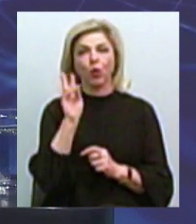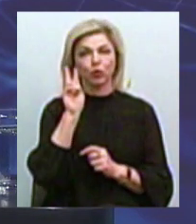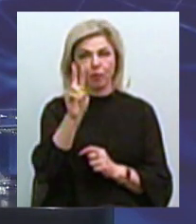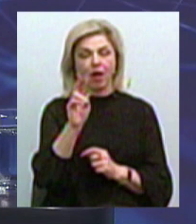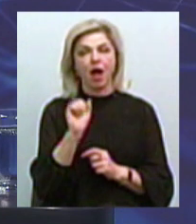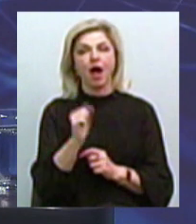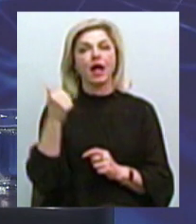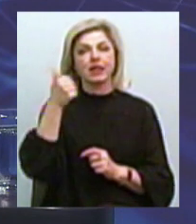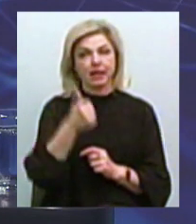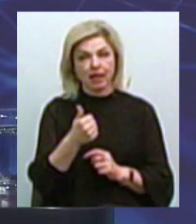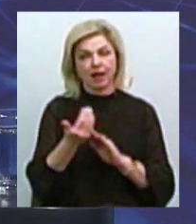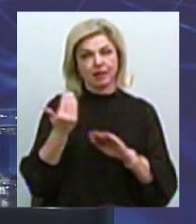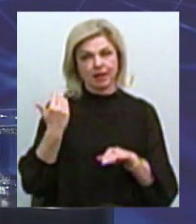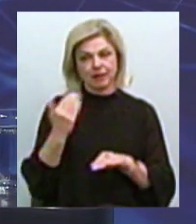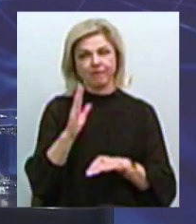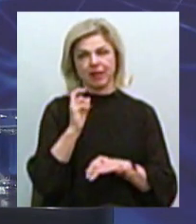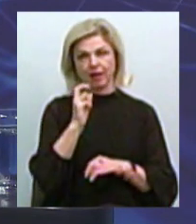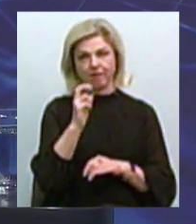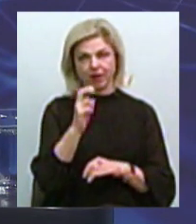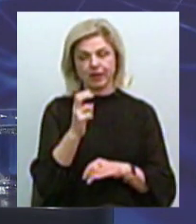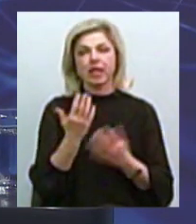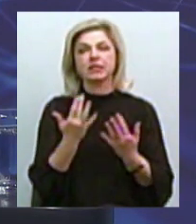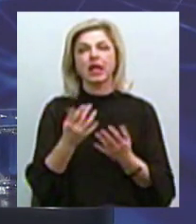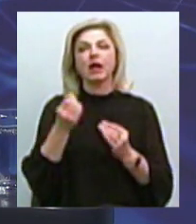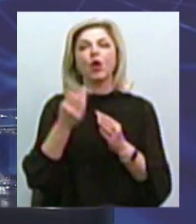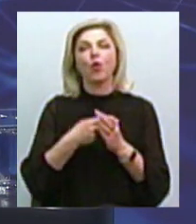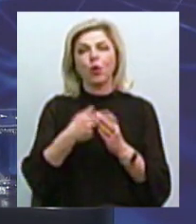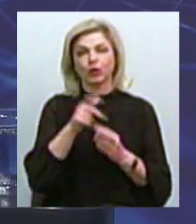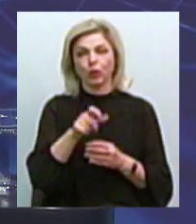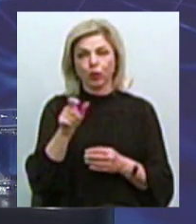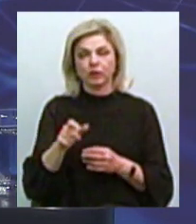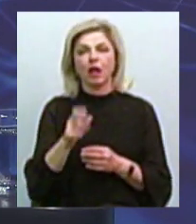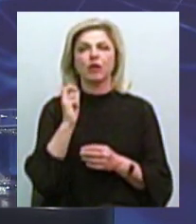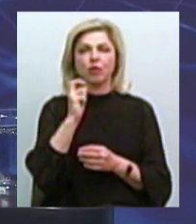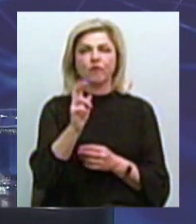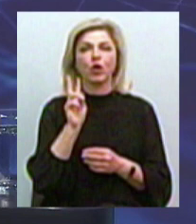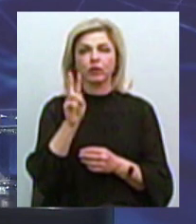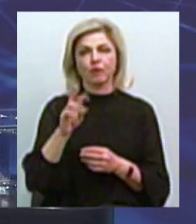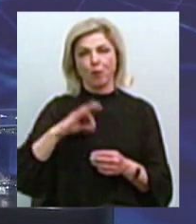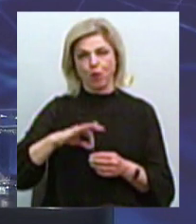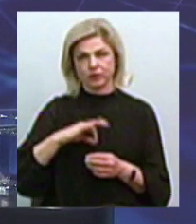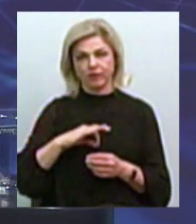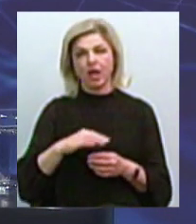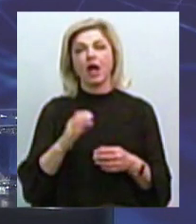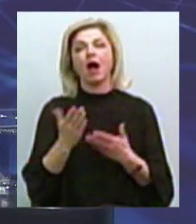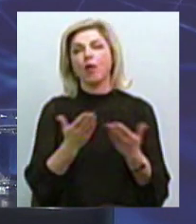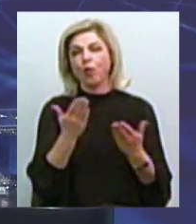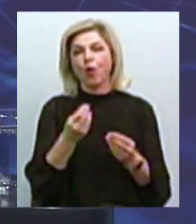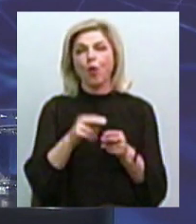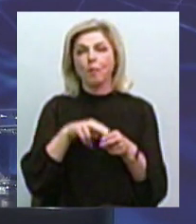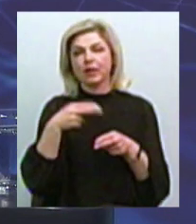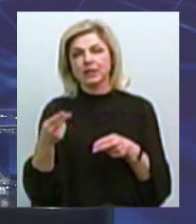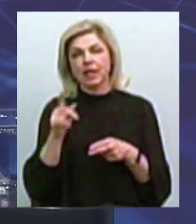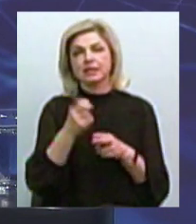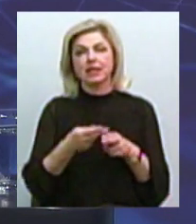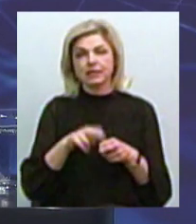раніше у трамваях. Скільки пільговиків перевозять миколаївські тролейбуси і трамваї, та яку компенсацію за